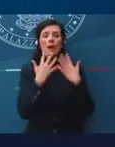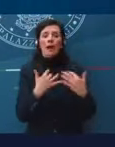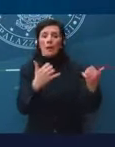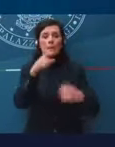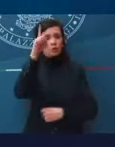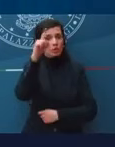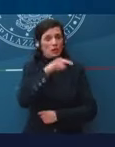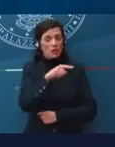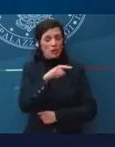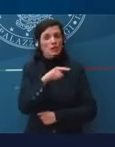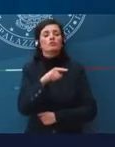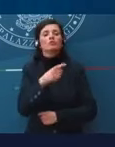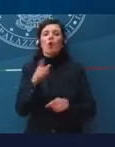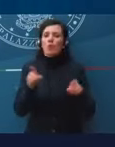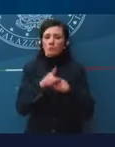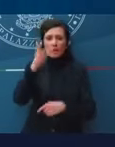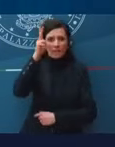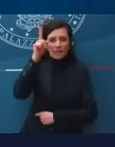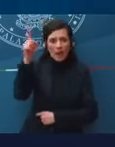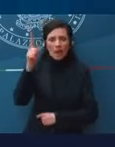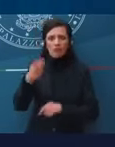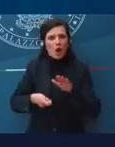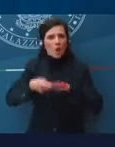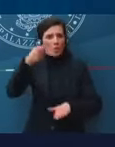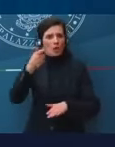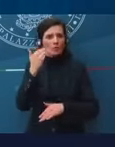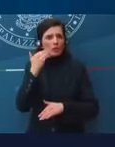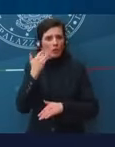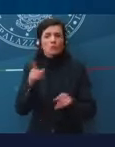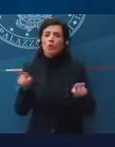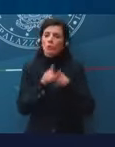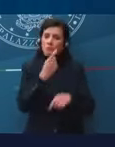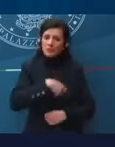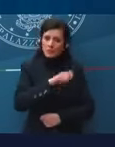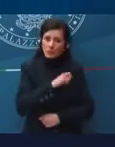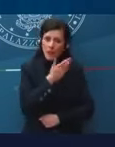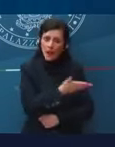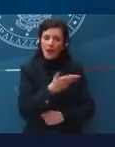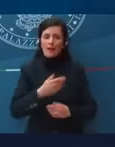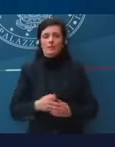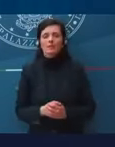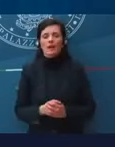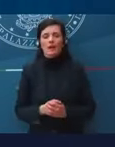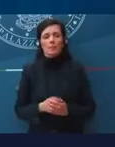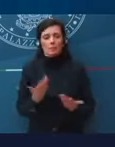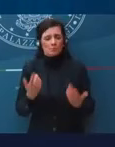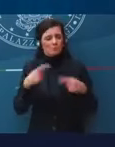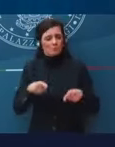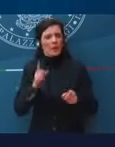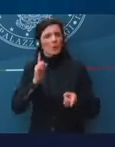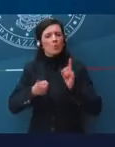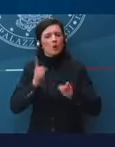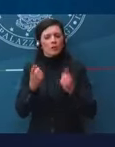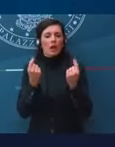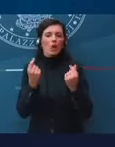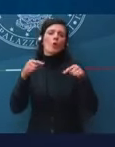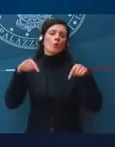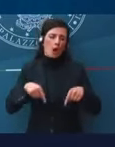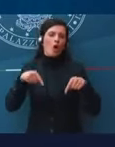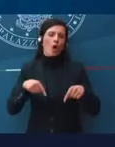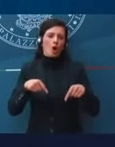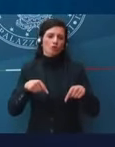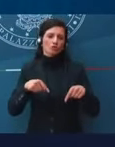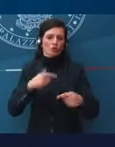la Francia ha aumentato moltissimo il debito, la Spagna anche. Questa è la politica economica da fare oggi